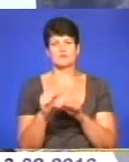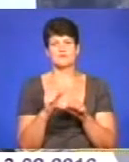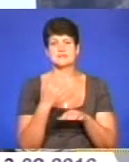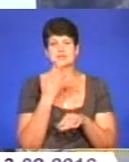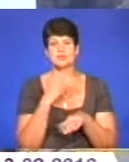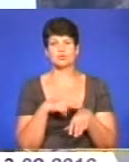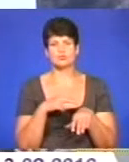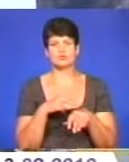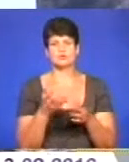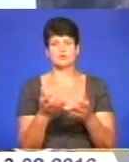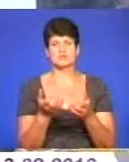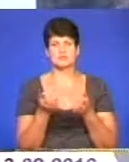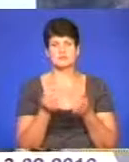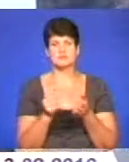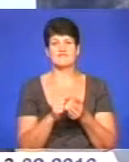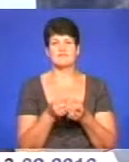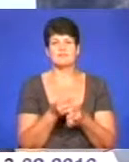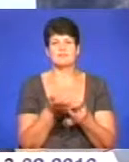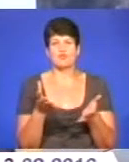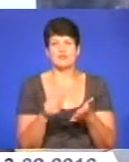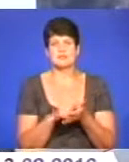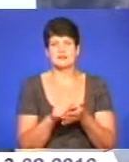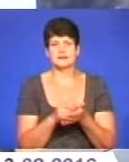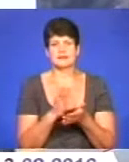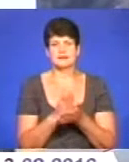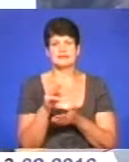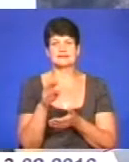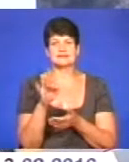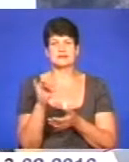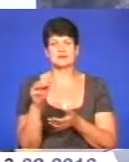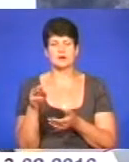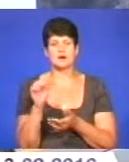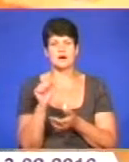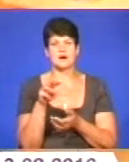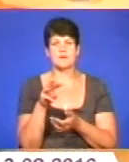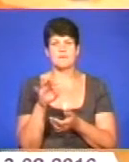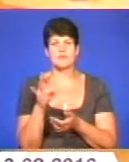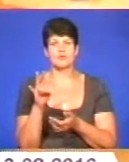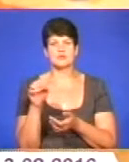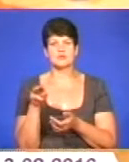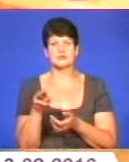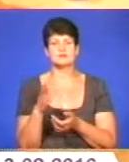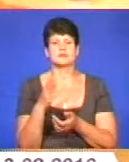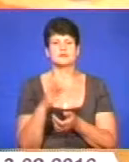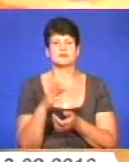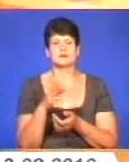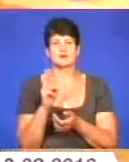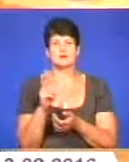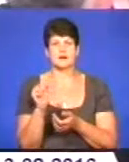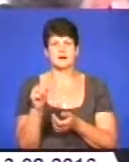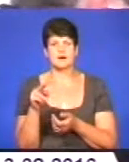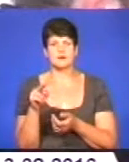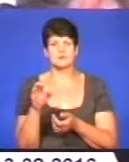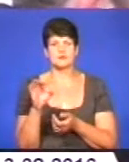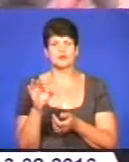отримали зазначені вибухові матеріали, які складаються з тротилової шашки, амоніту, електродетонаторів, капсулінаторів та інших